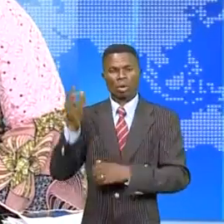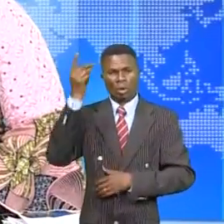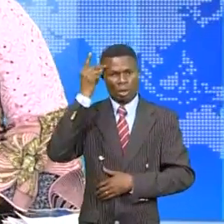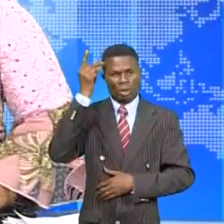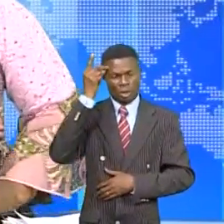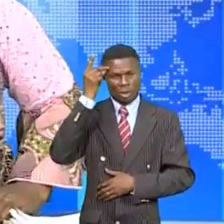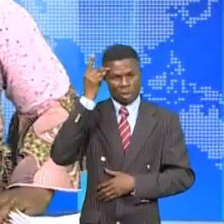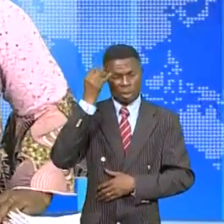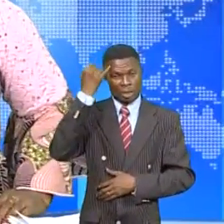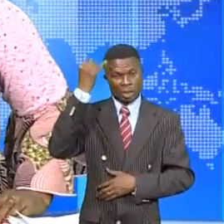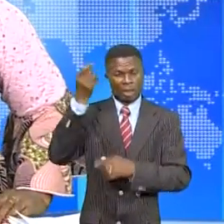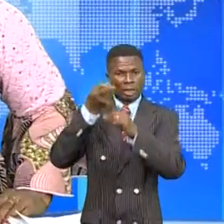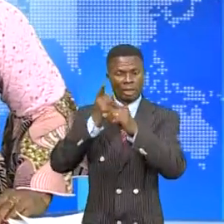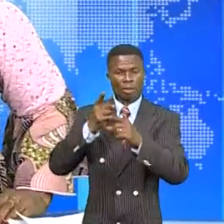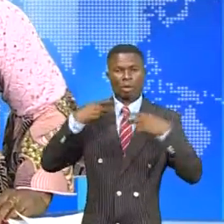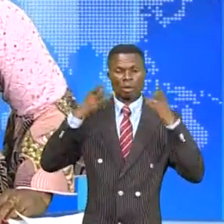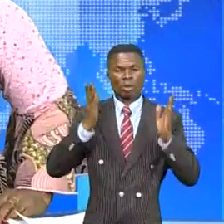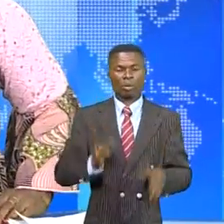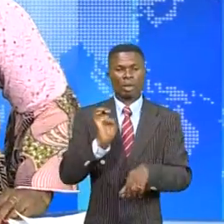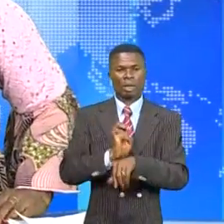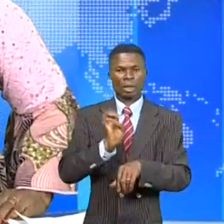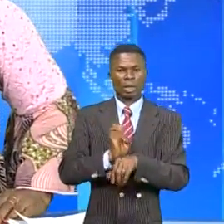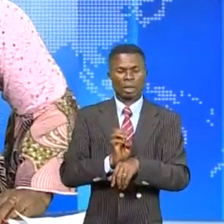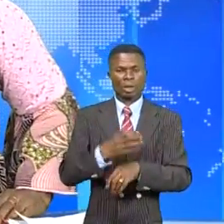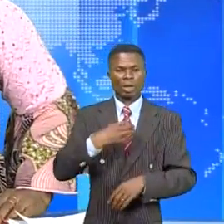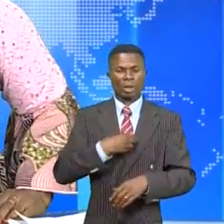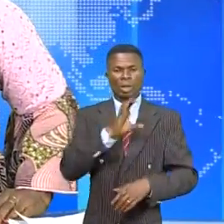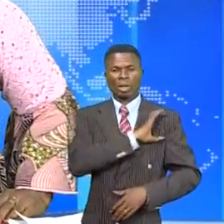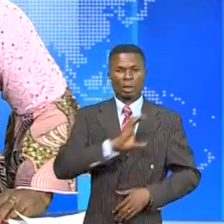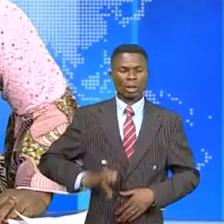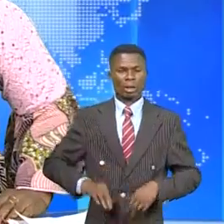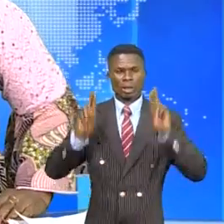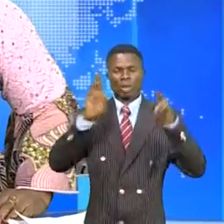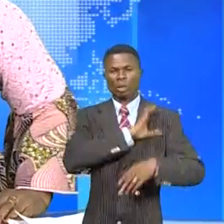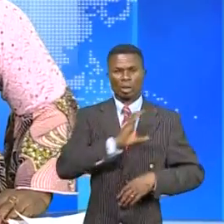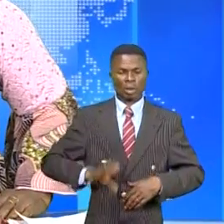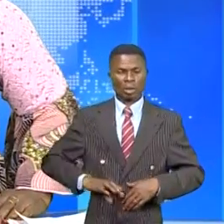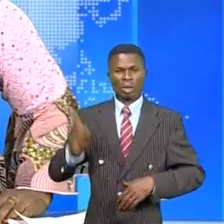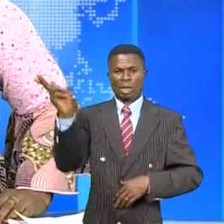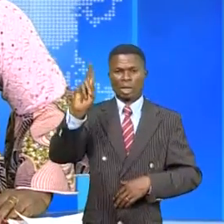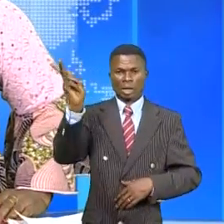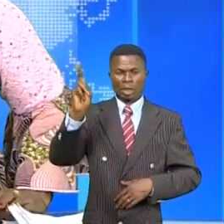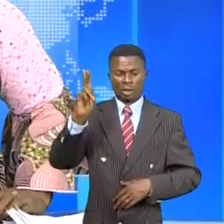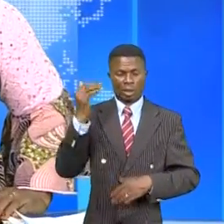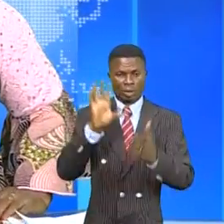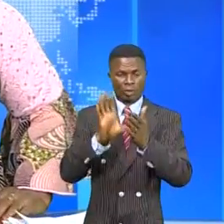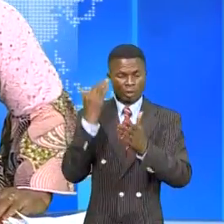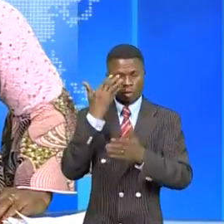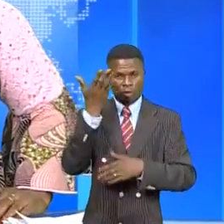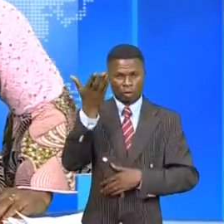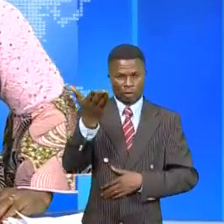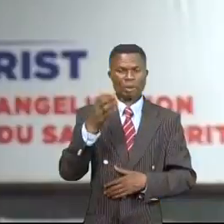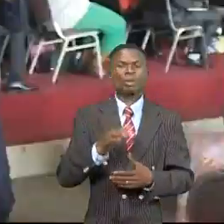cela à l'initiative du pasteur de l'Église la foi du Christ de Jésus-Christ de Kidambo nous parle Serge